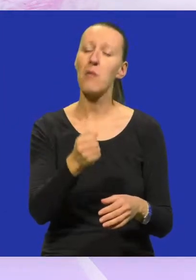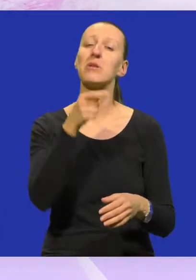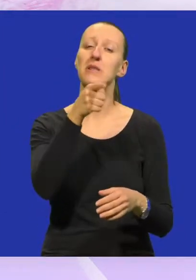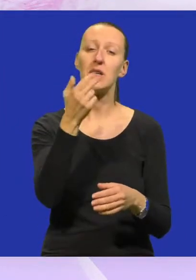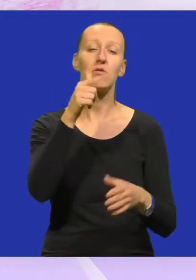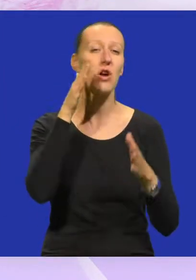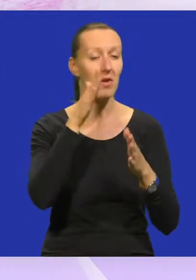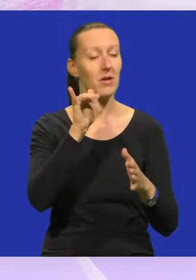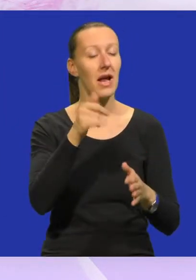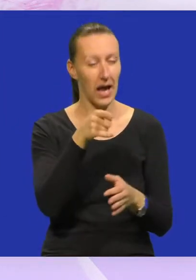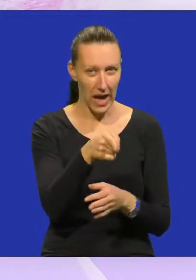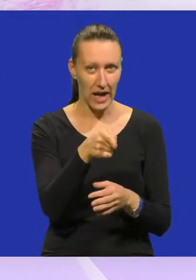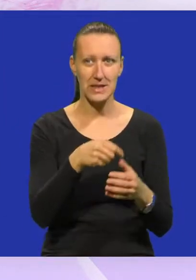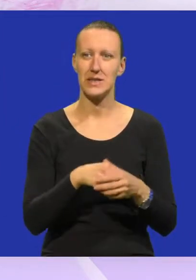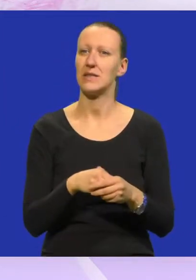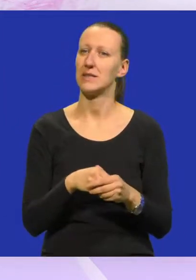što vjeruješ da jesi.